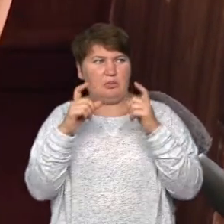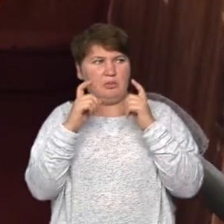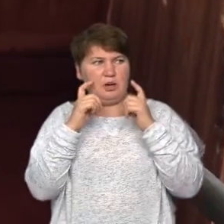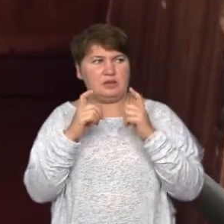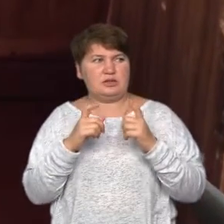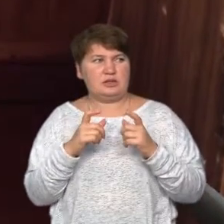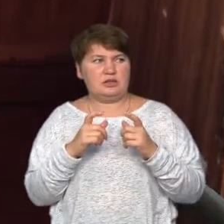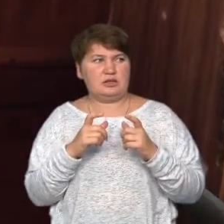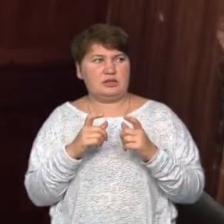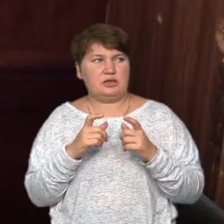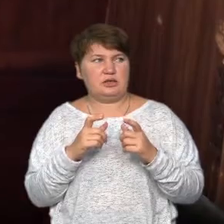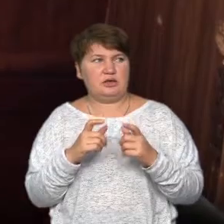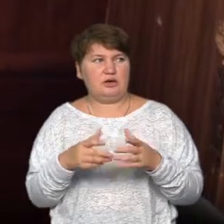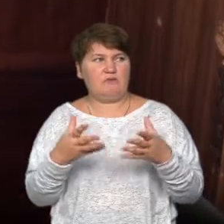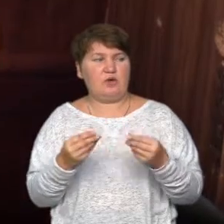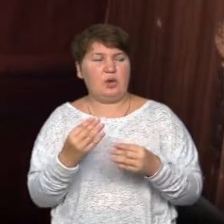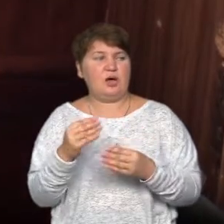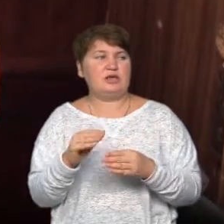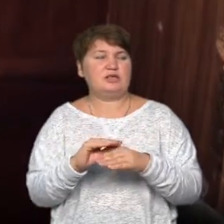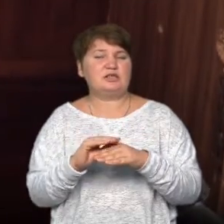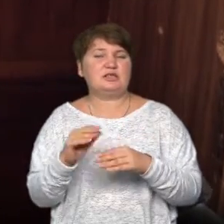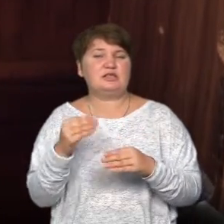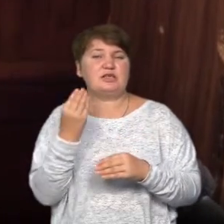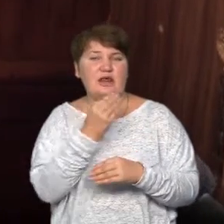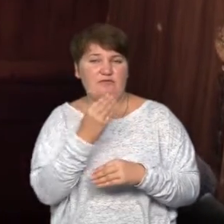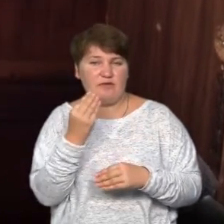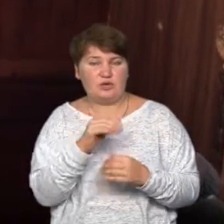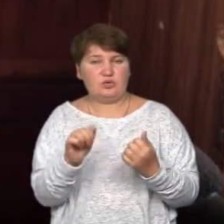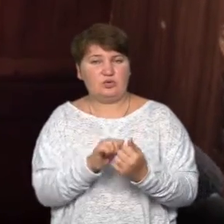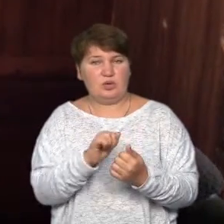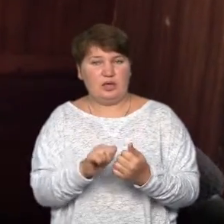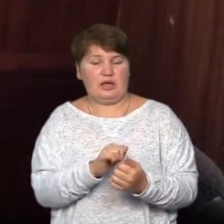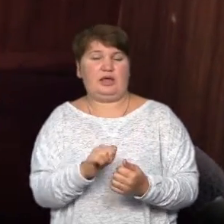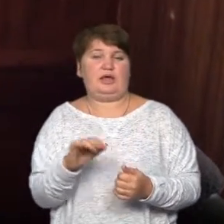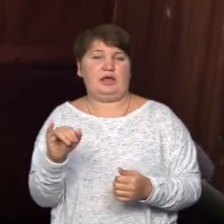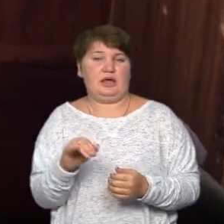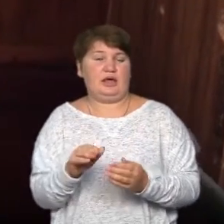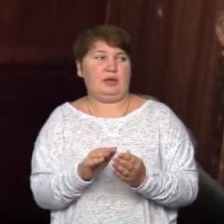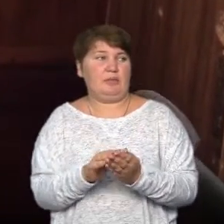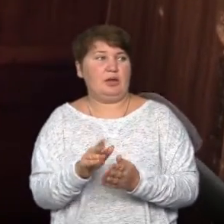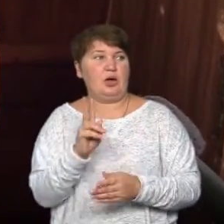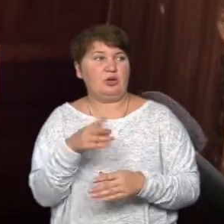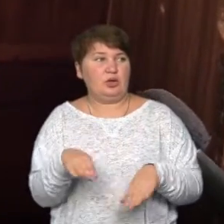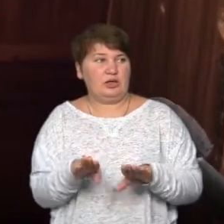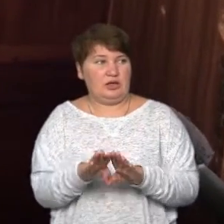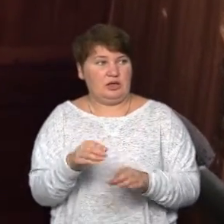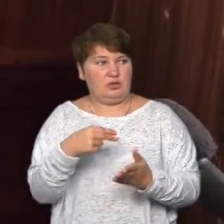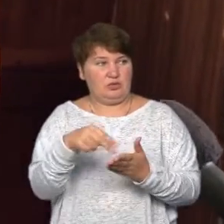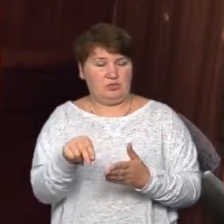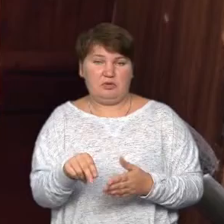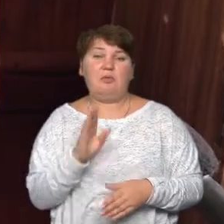салфетки, сухі і мелу. Це хто тобі такий бокс? Мама купила.